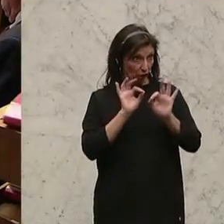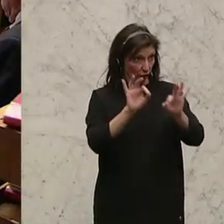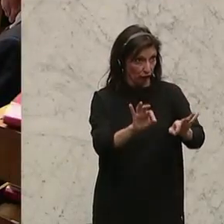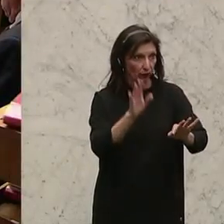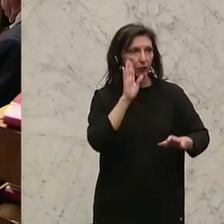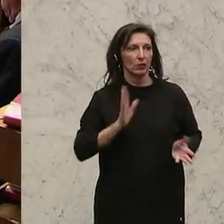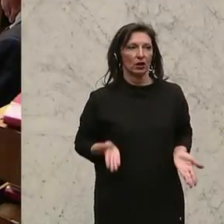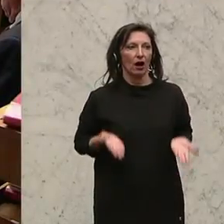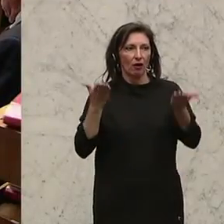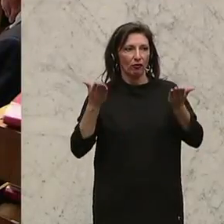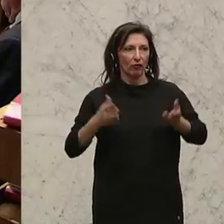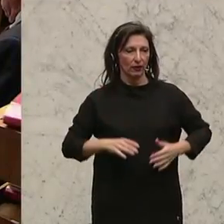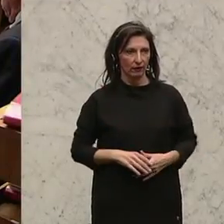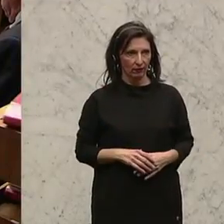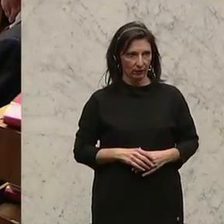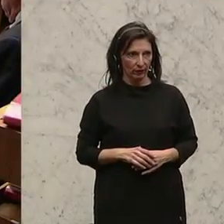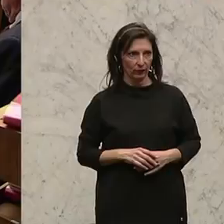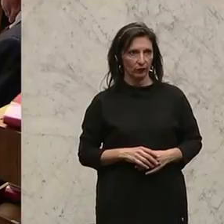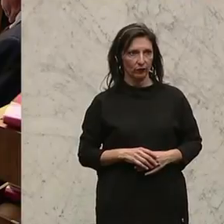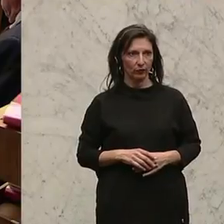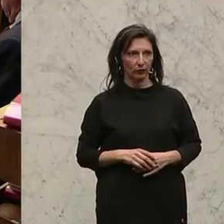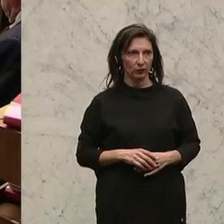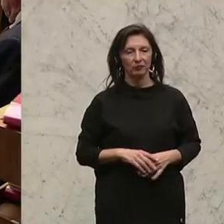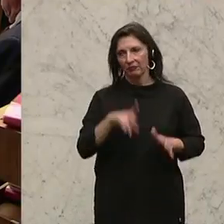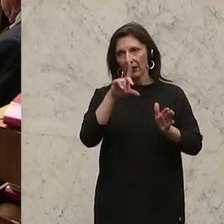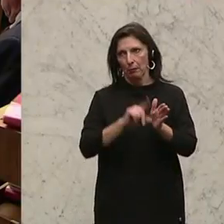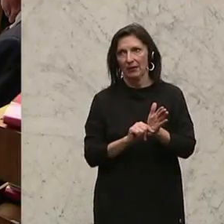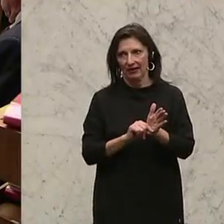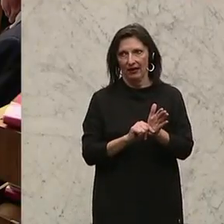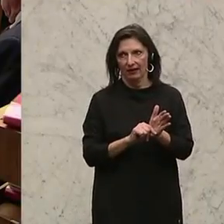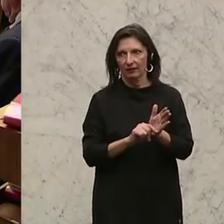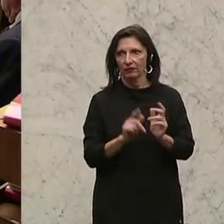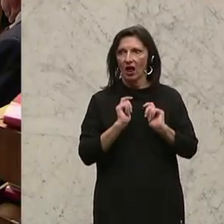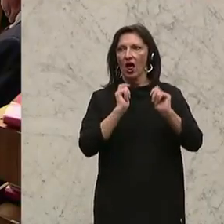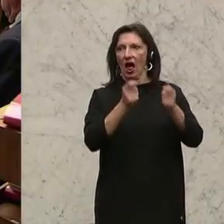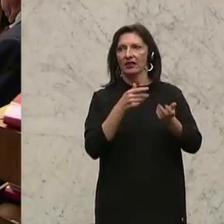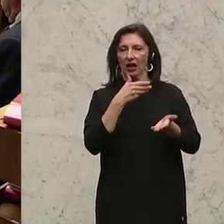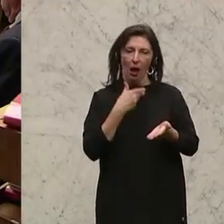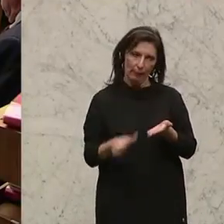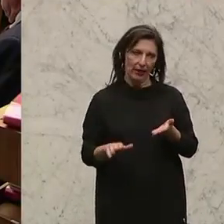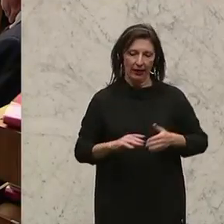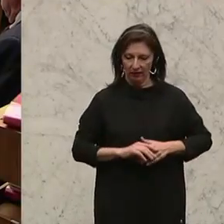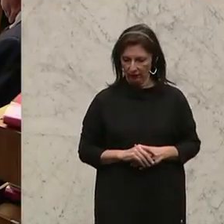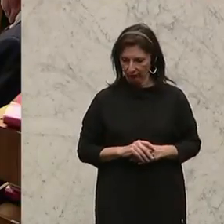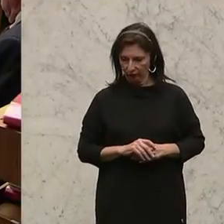ein entsprechendes Zeichen. Das ist die Minderheit. Der Antrag ist abgelehnt.